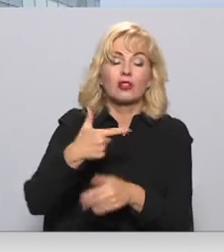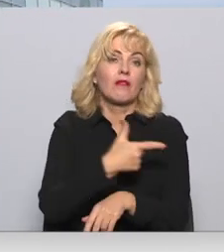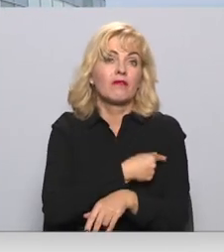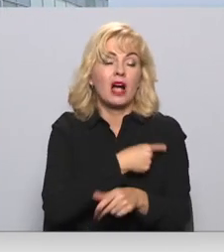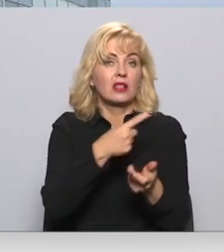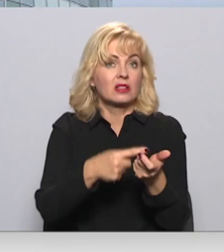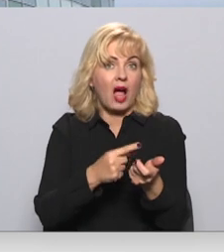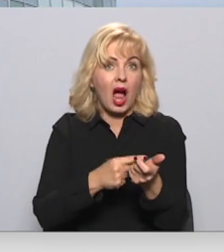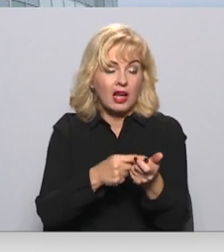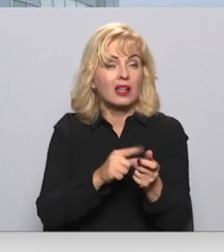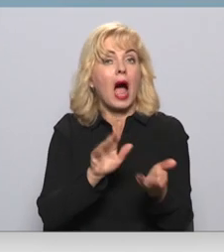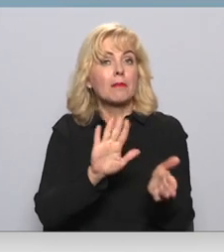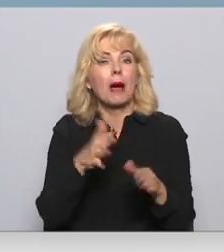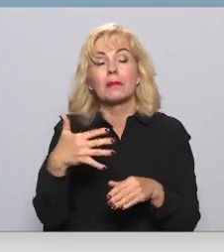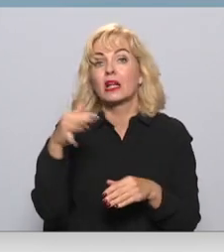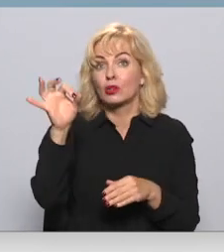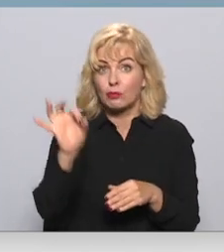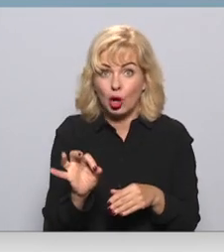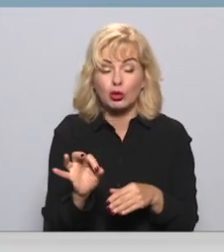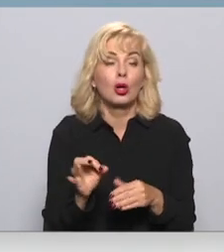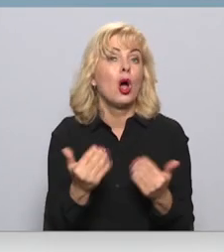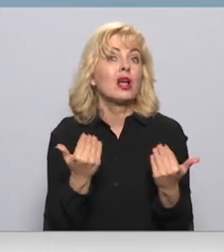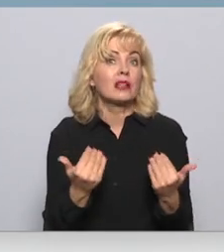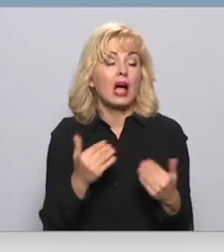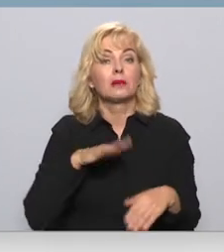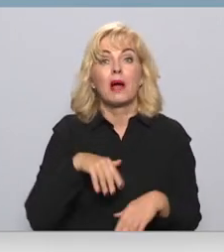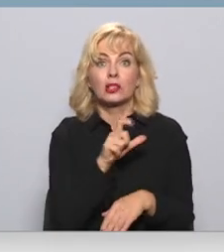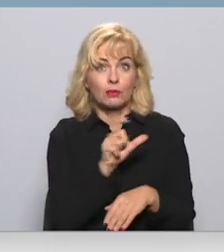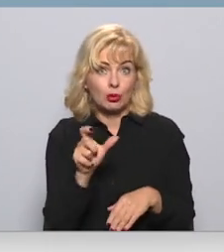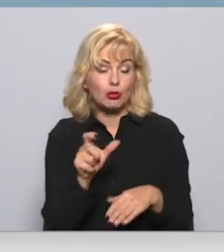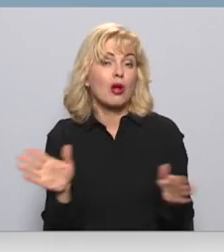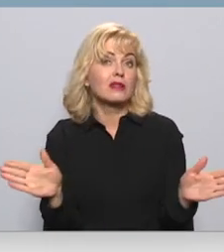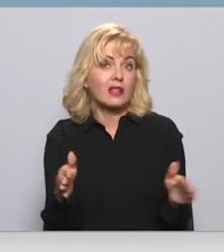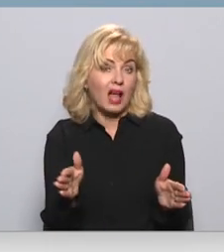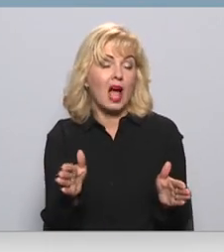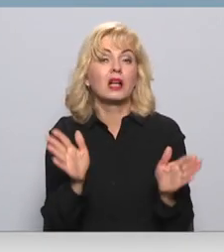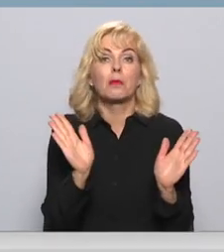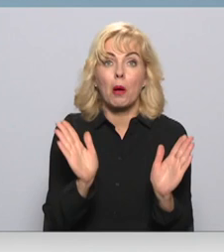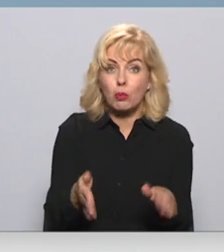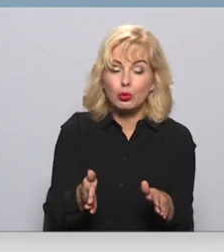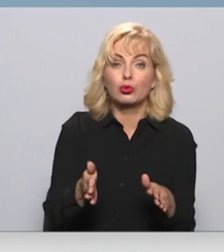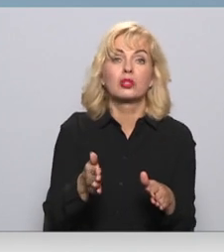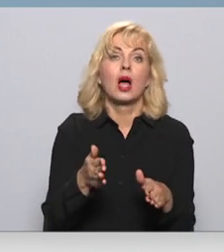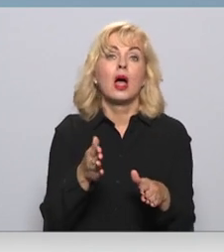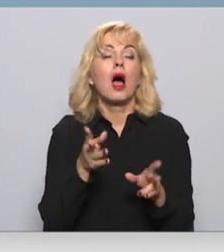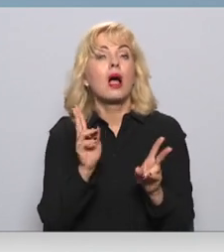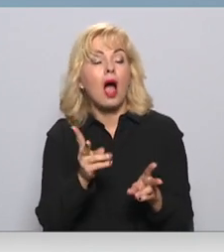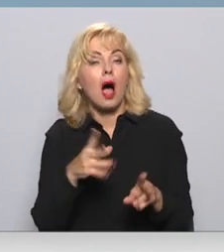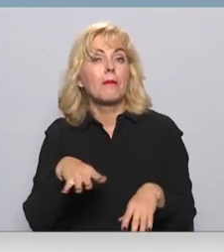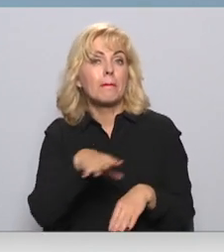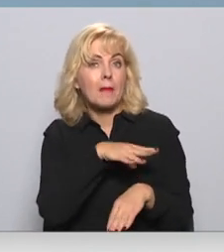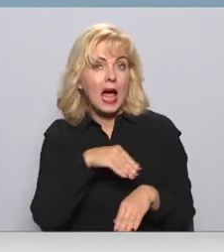aptver ir aptuveni 50%. Tūliņ pat mums tāpēc brīži sāks sanāksim par to, kā mēs